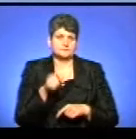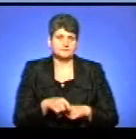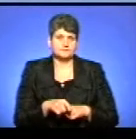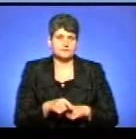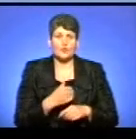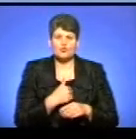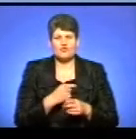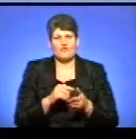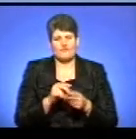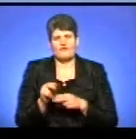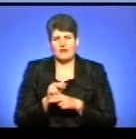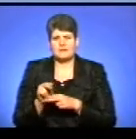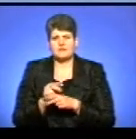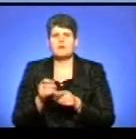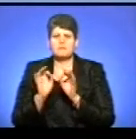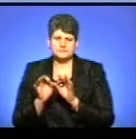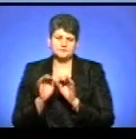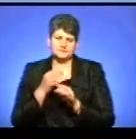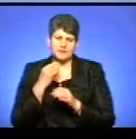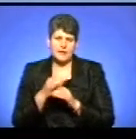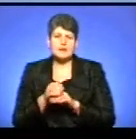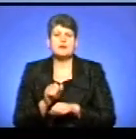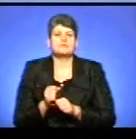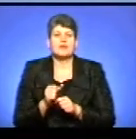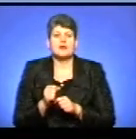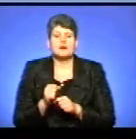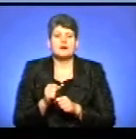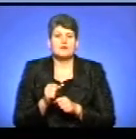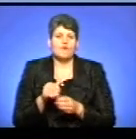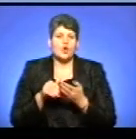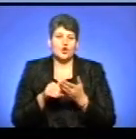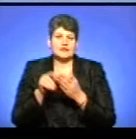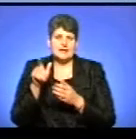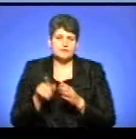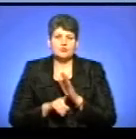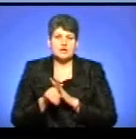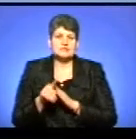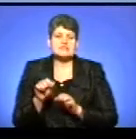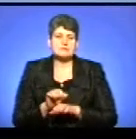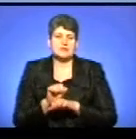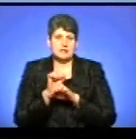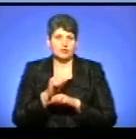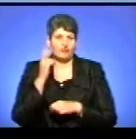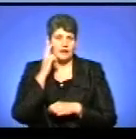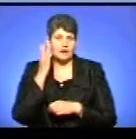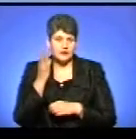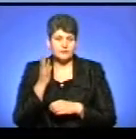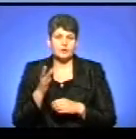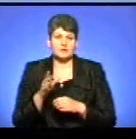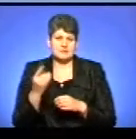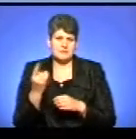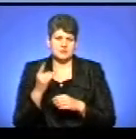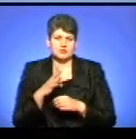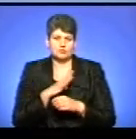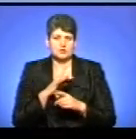хочу виправити, дійсно, ви праві. Волонтерство почалося з Майдану, коли почався Майдан в Києві. Тоді перші мої поїздки були на